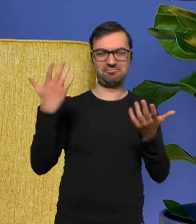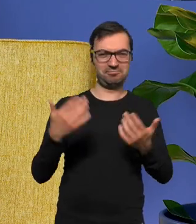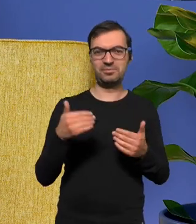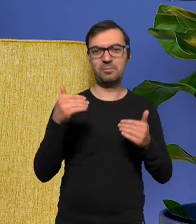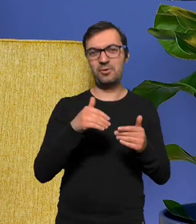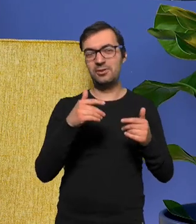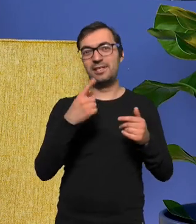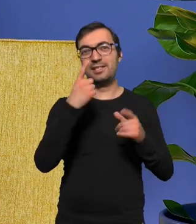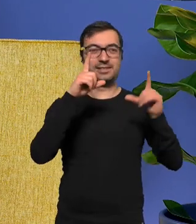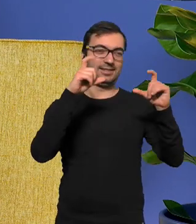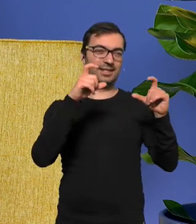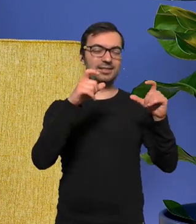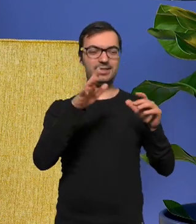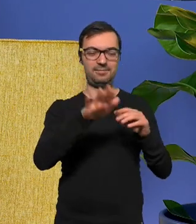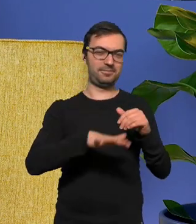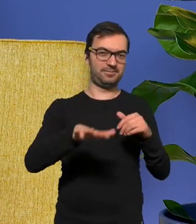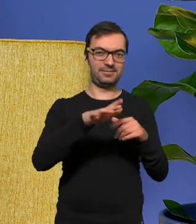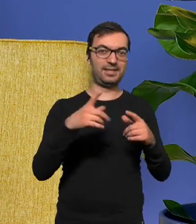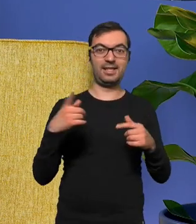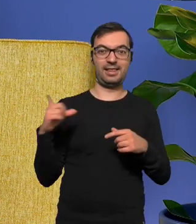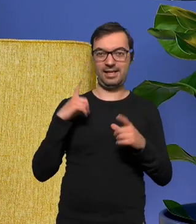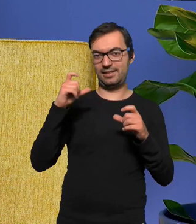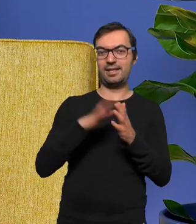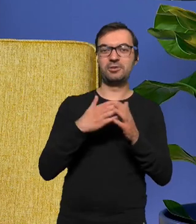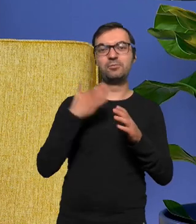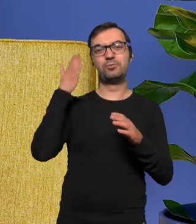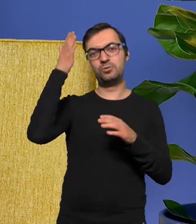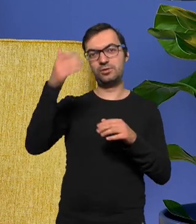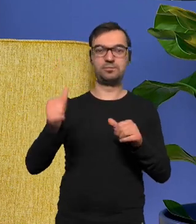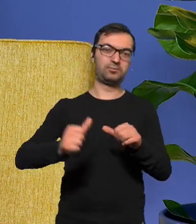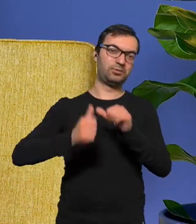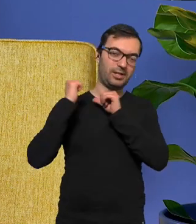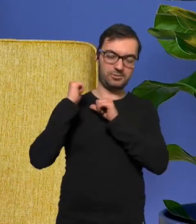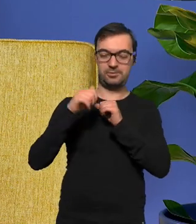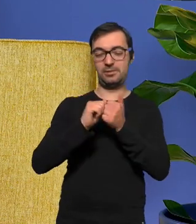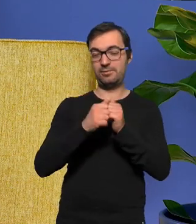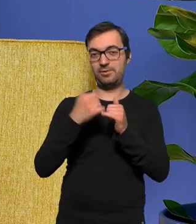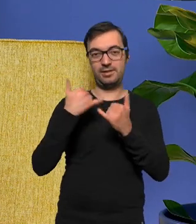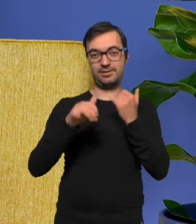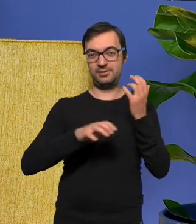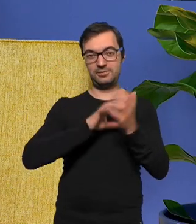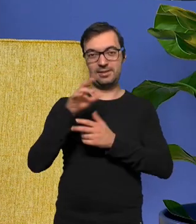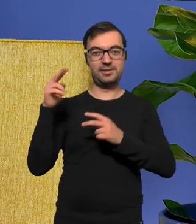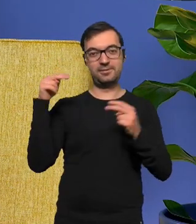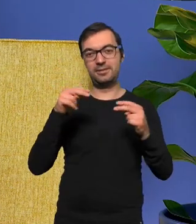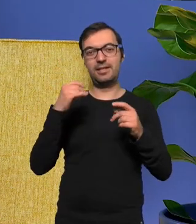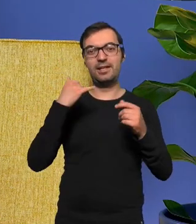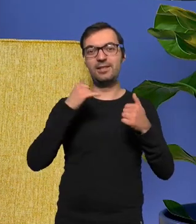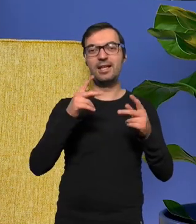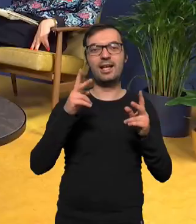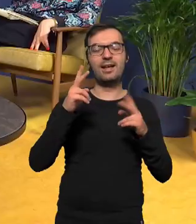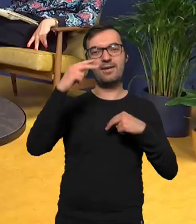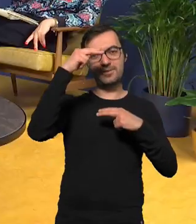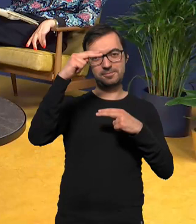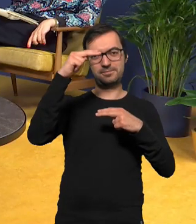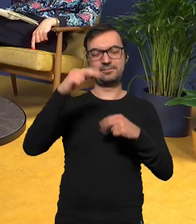to samo zdjęcie tych samych nas tylko na przykład z przyszłości przeszłości lub też z innego wymiaru ujęte w innym kadrze z